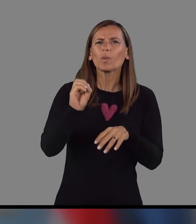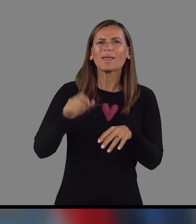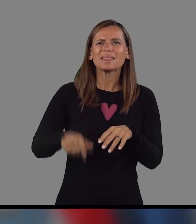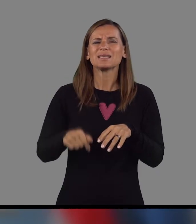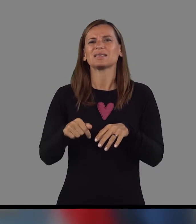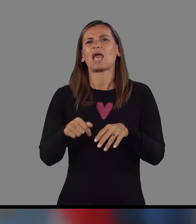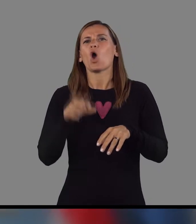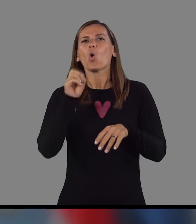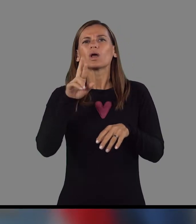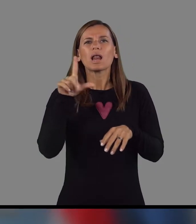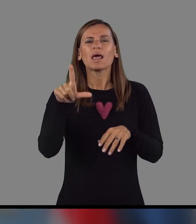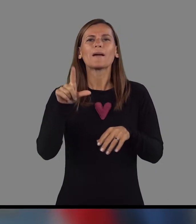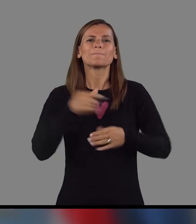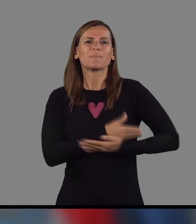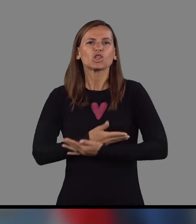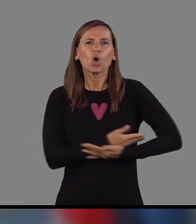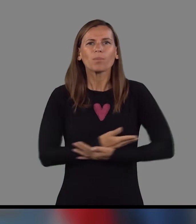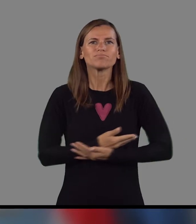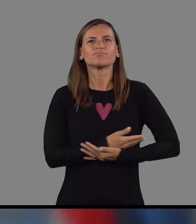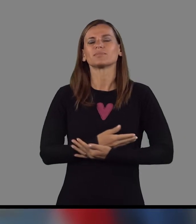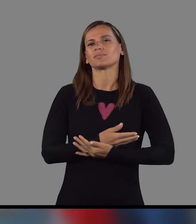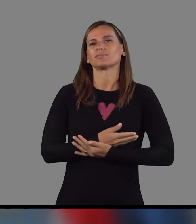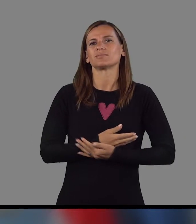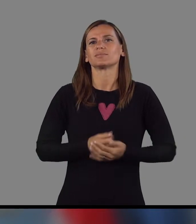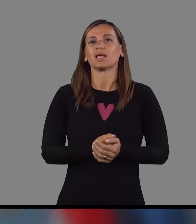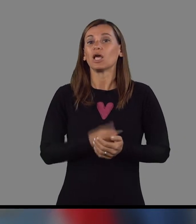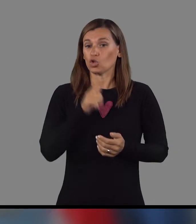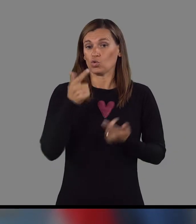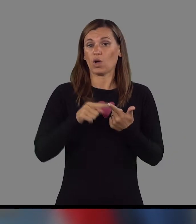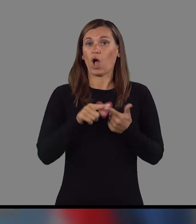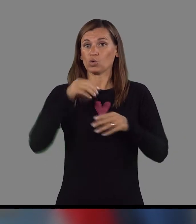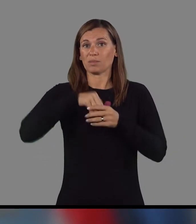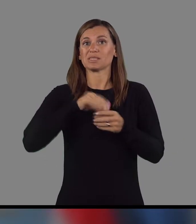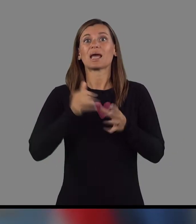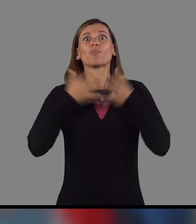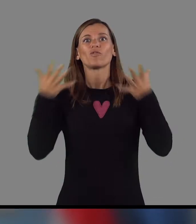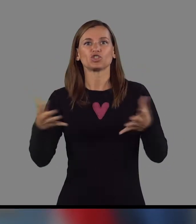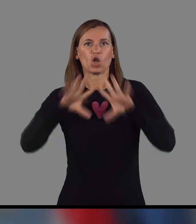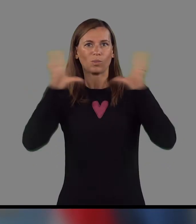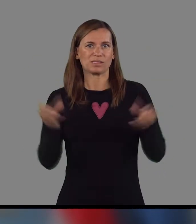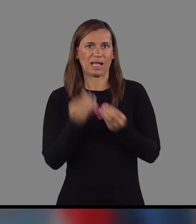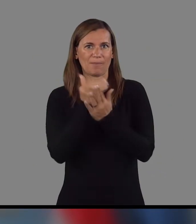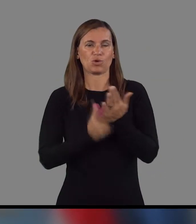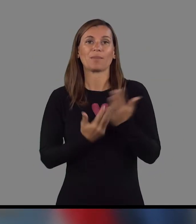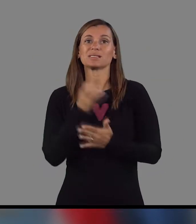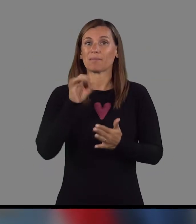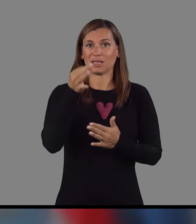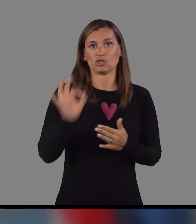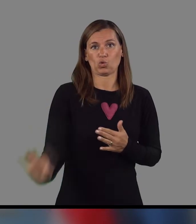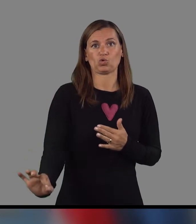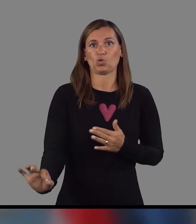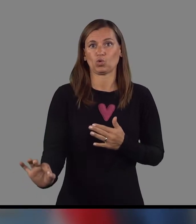pedopsihiatrije in pa pediatrije. Druga vsebinska pomembna točka je povečenje obsega programa za 15